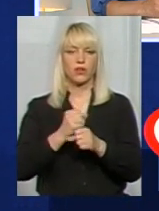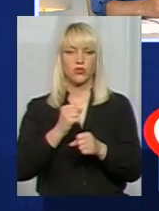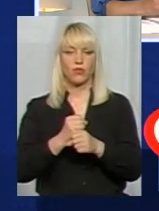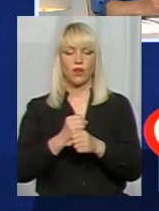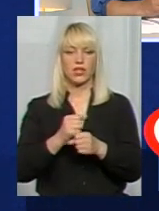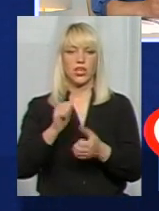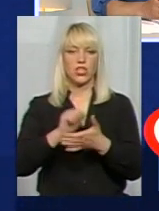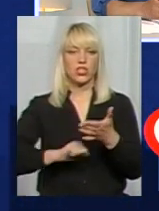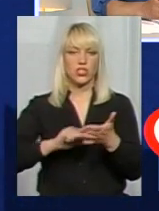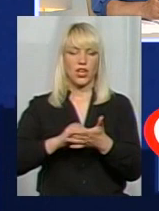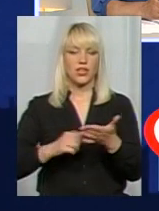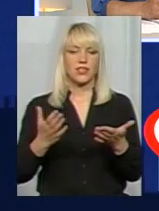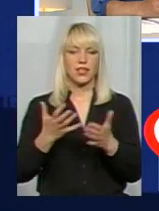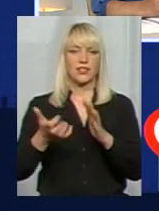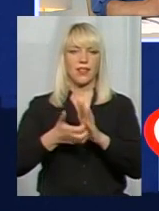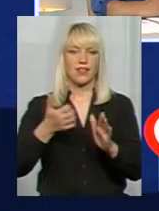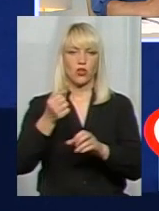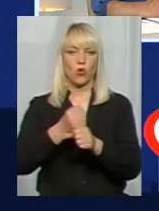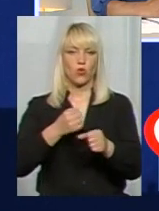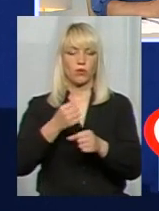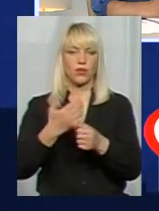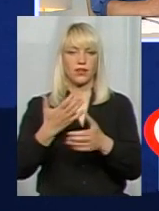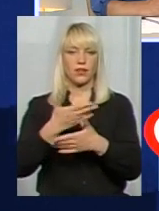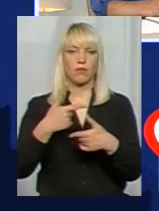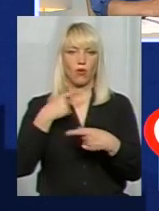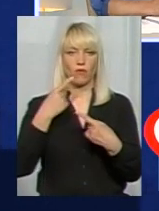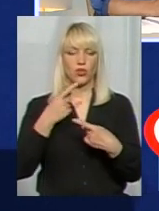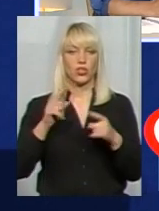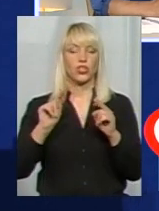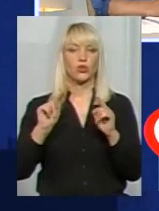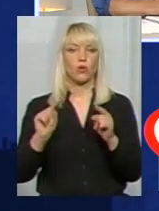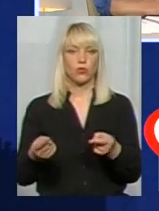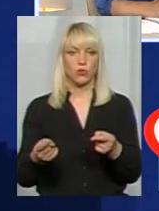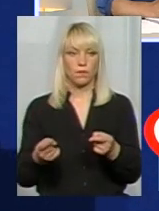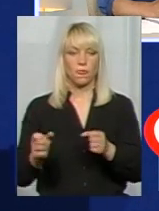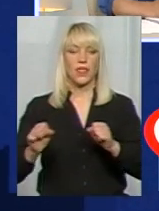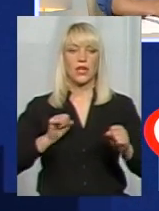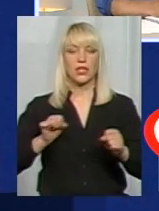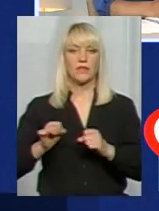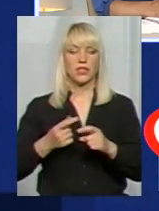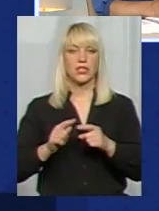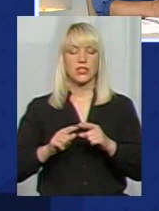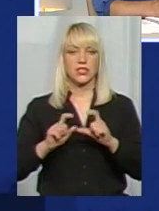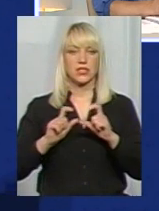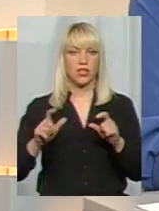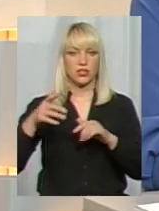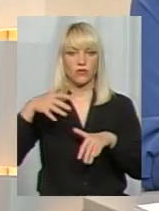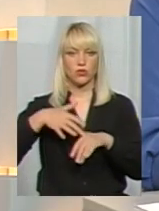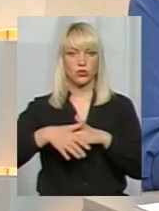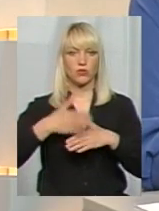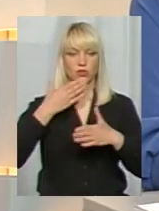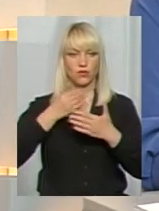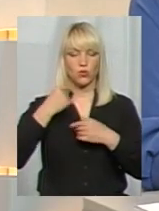певні якісь недоробки, ті, які ми говорили. І тому керівники цих закладів розуміють свою